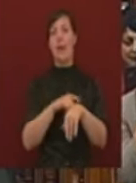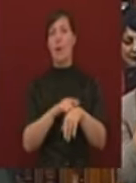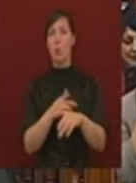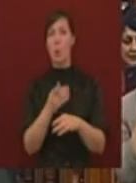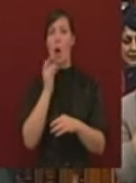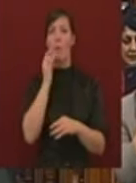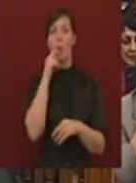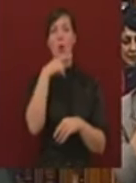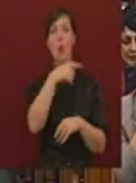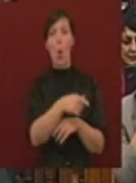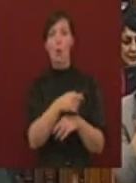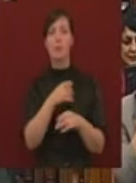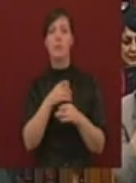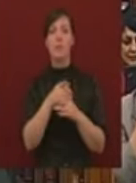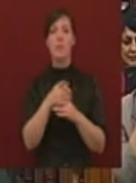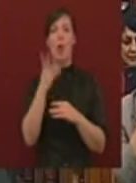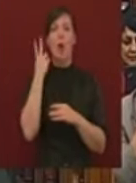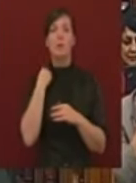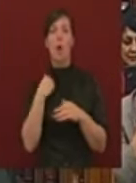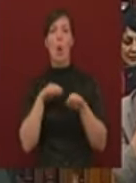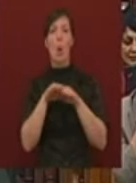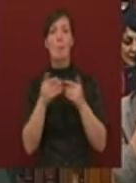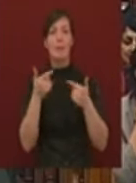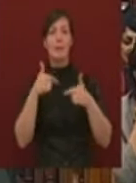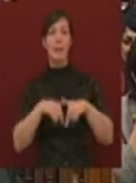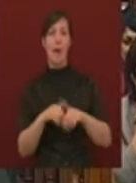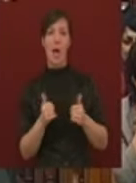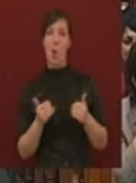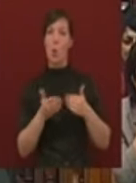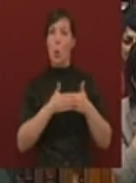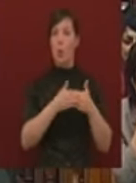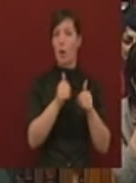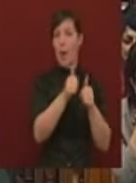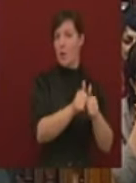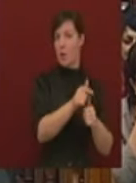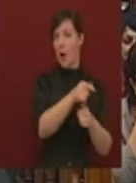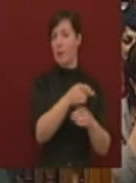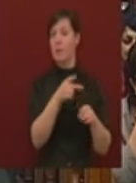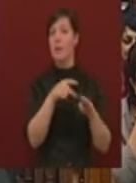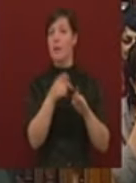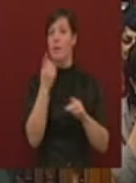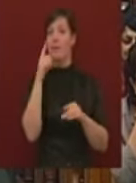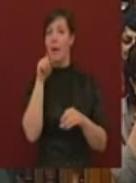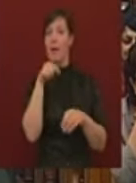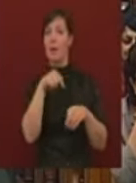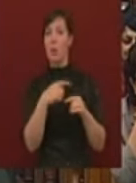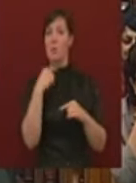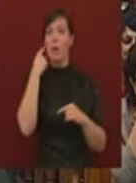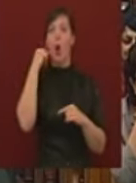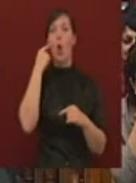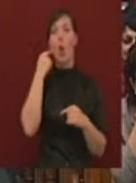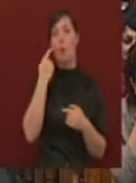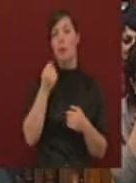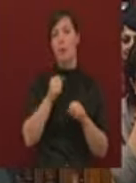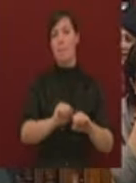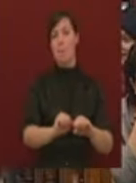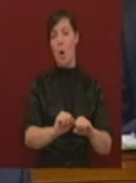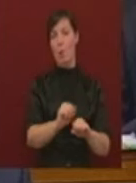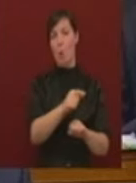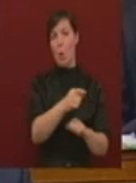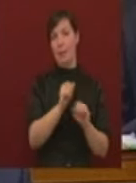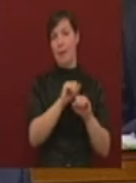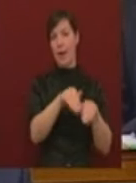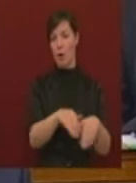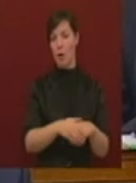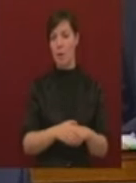állt, miközben a brittek, a londoni city érdekeit védték. Ön David Cameron mellé kíván állni, és